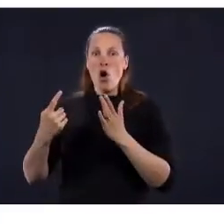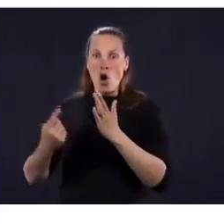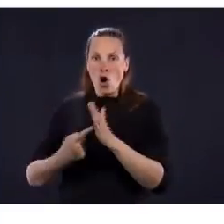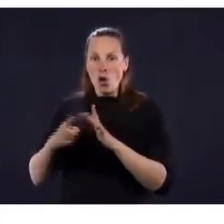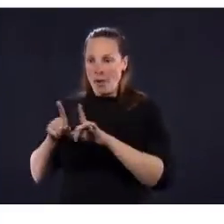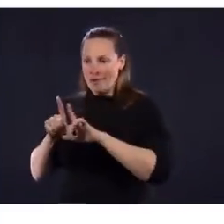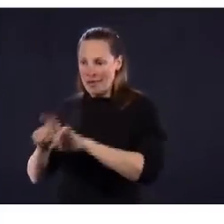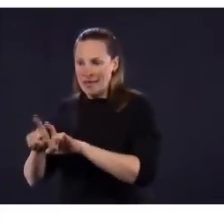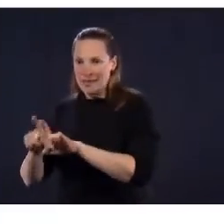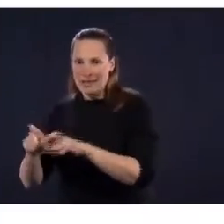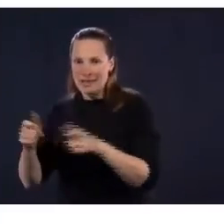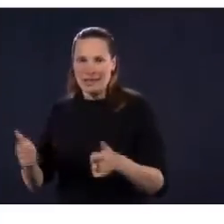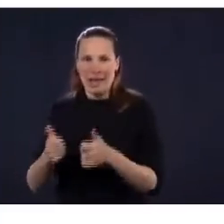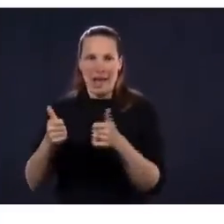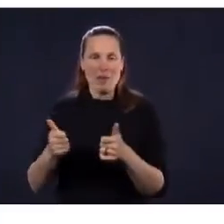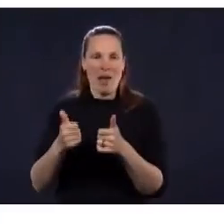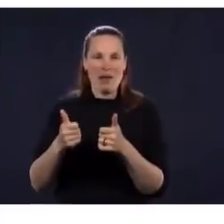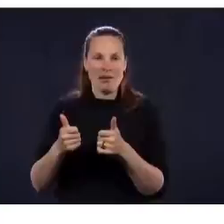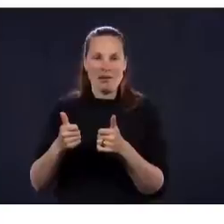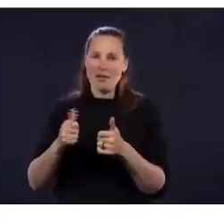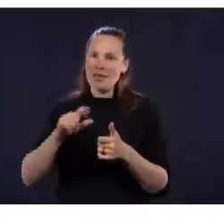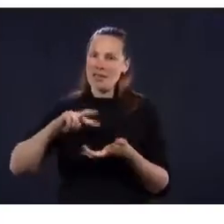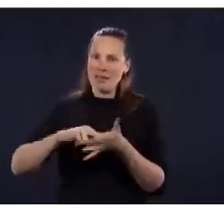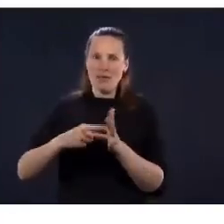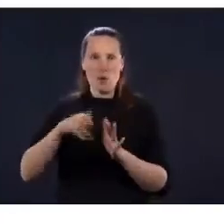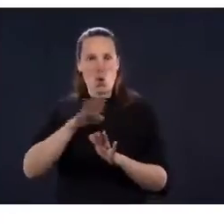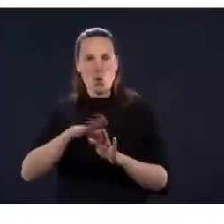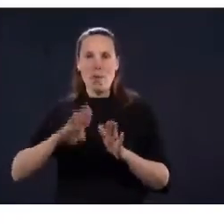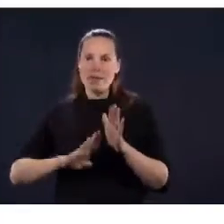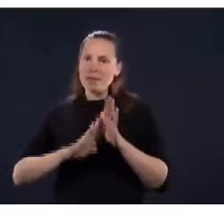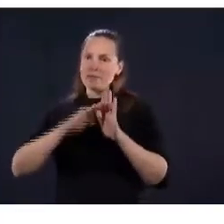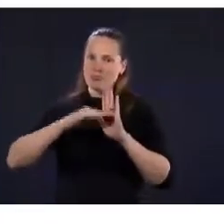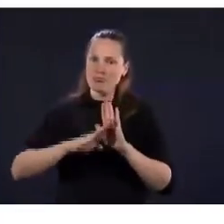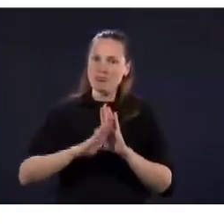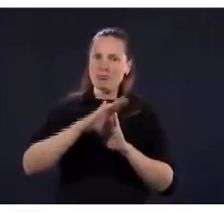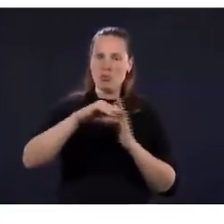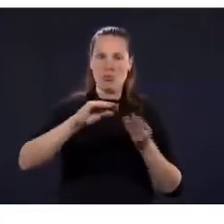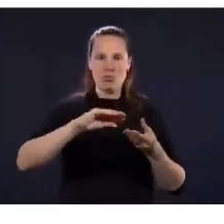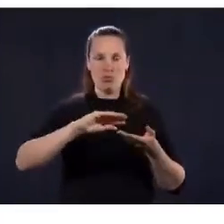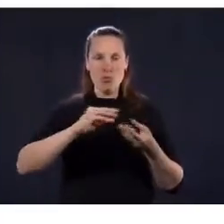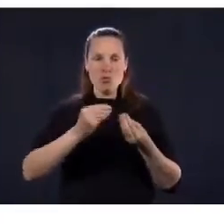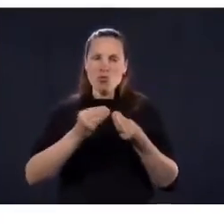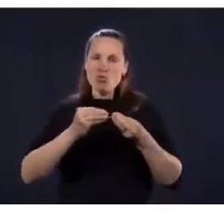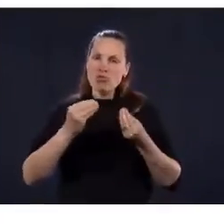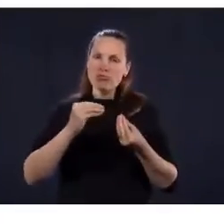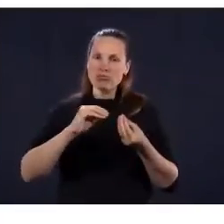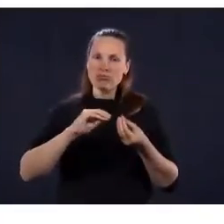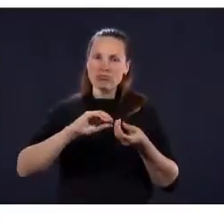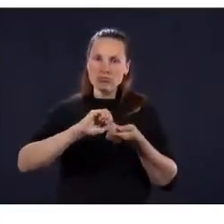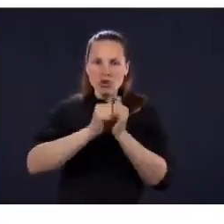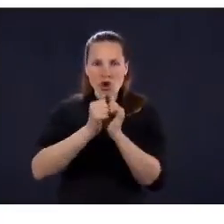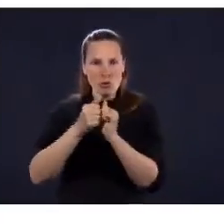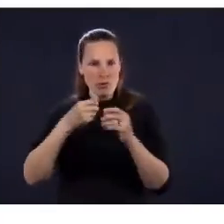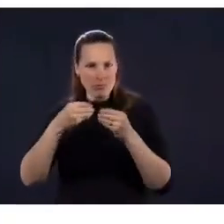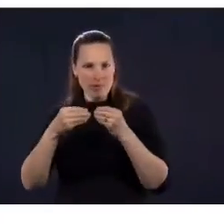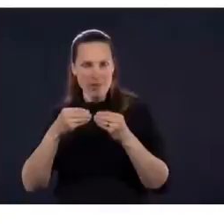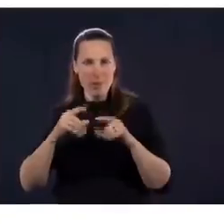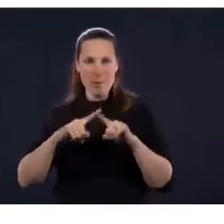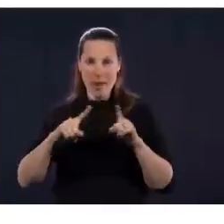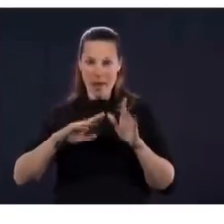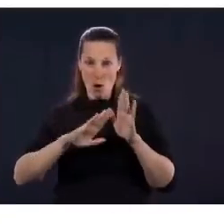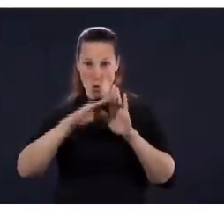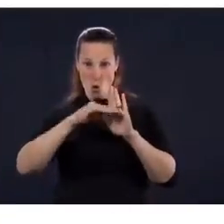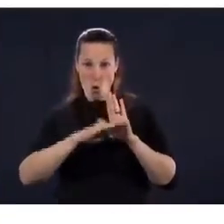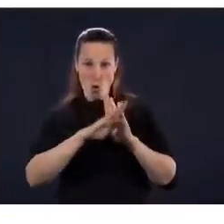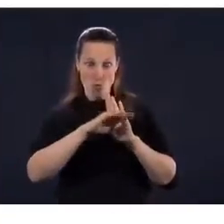analyses fines que vont faire les directions de santé publique, comme ce va se faire actuellement à Montréal